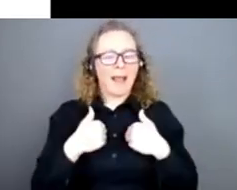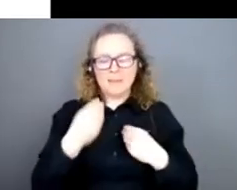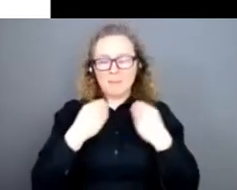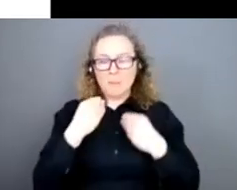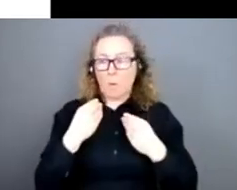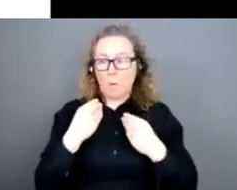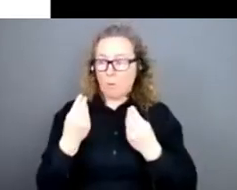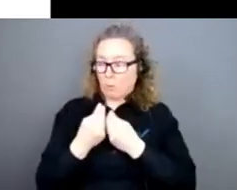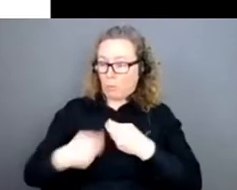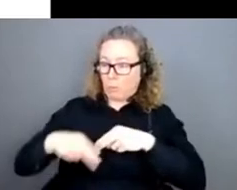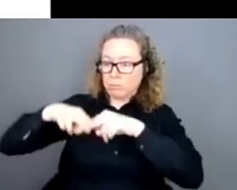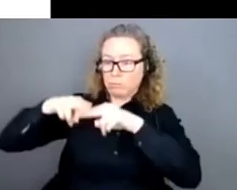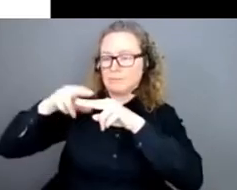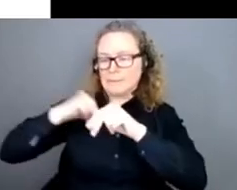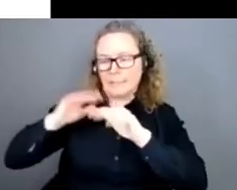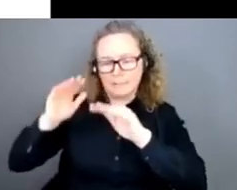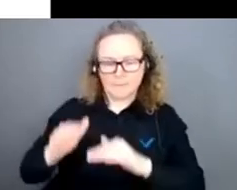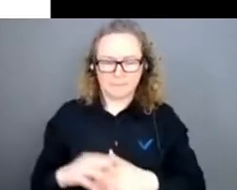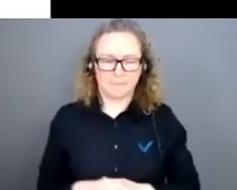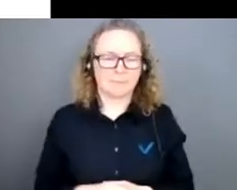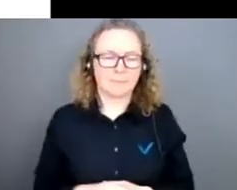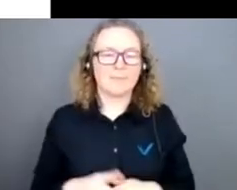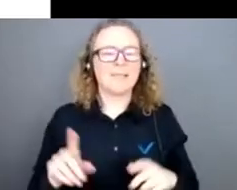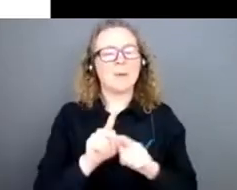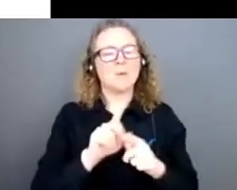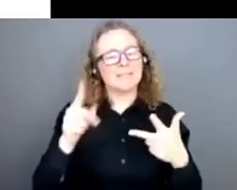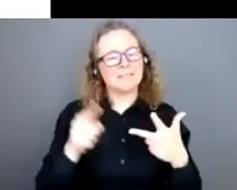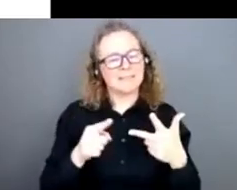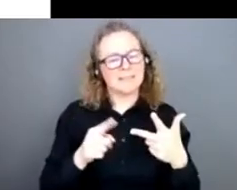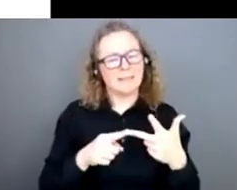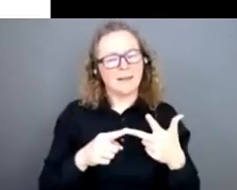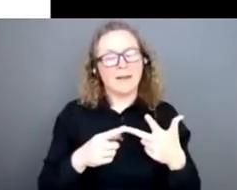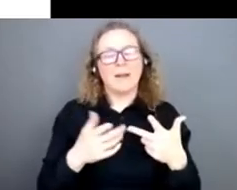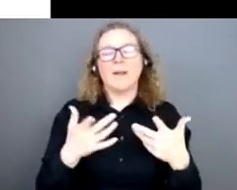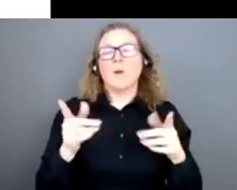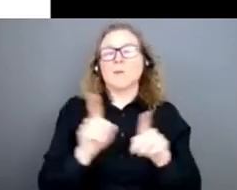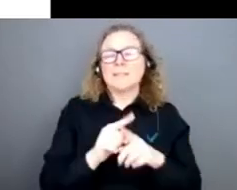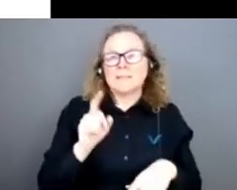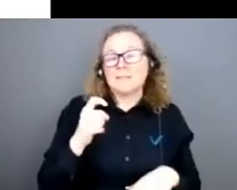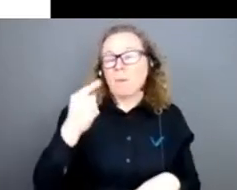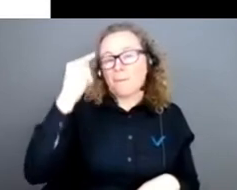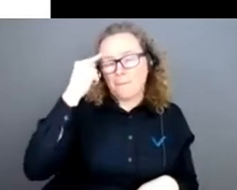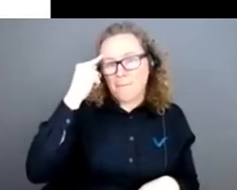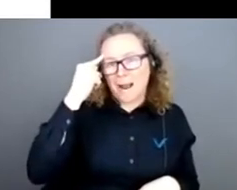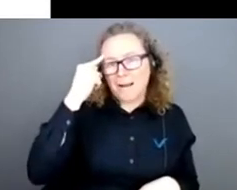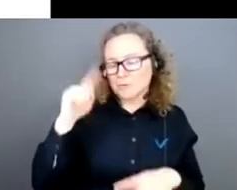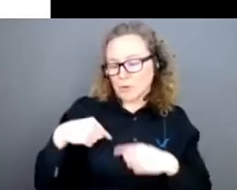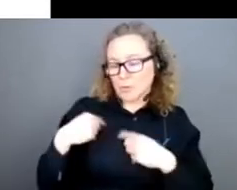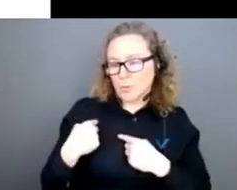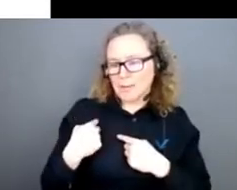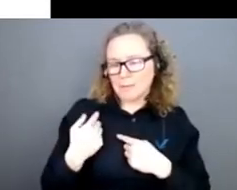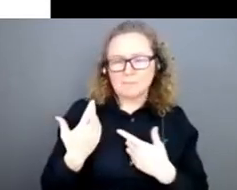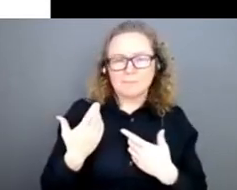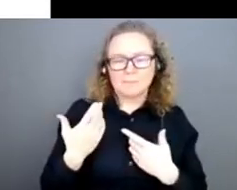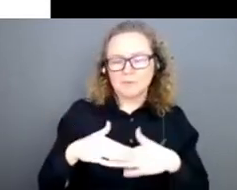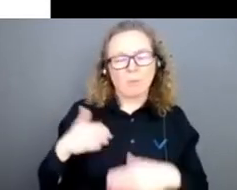et le tournant qui a été pris pour prendre en considération aussi depuis quelque temps le bien-être des